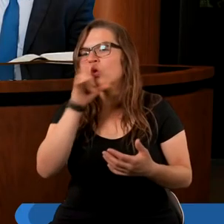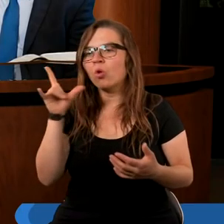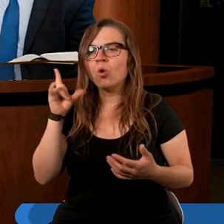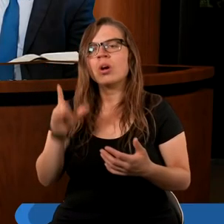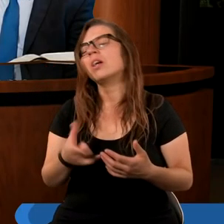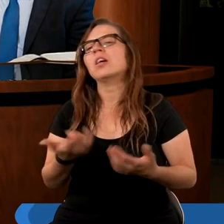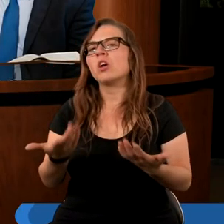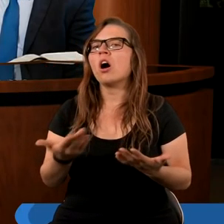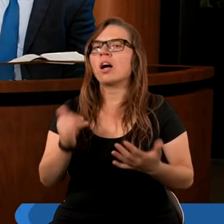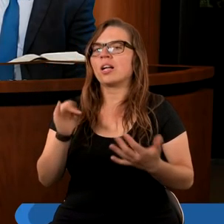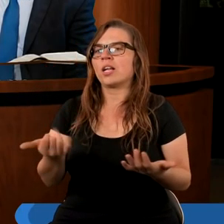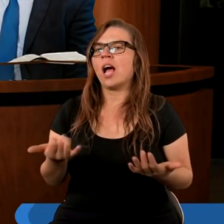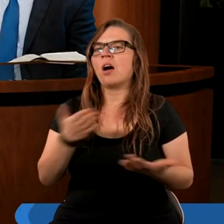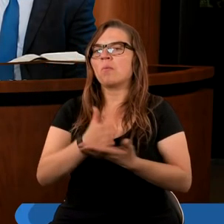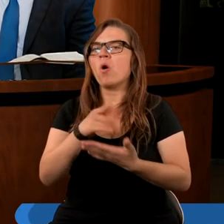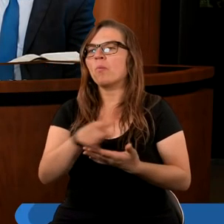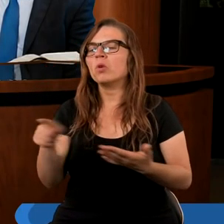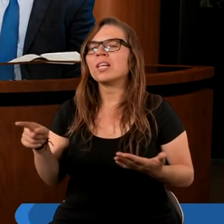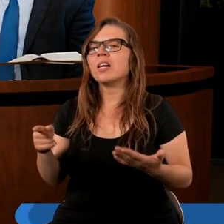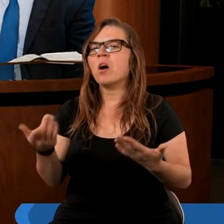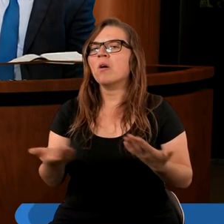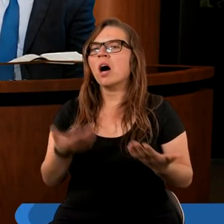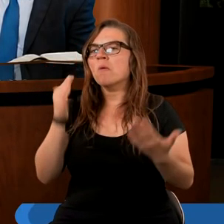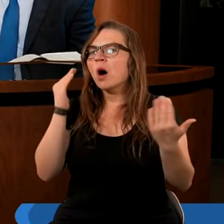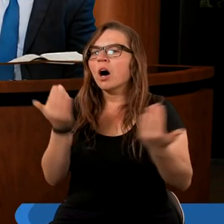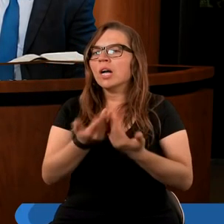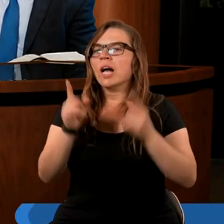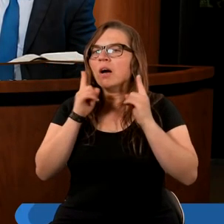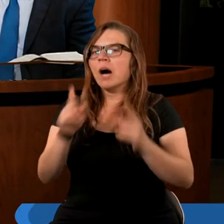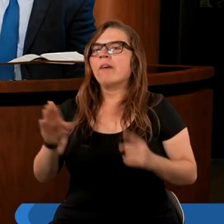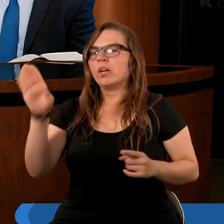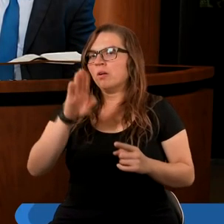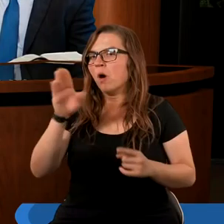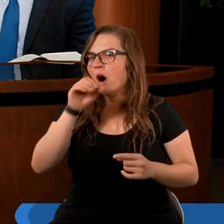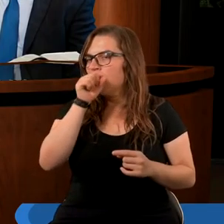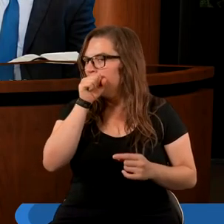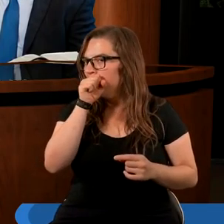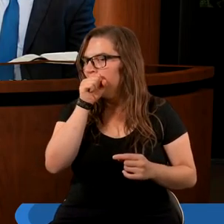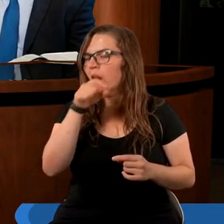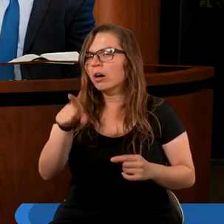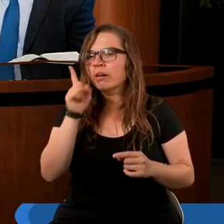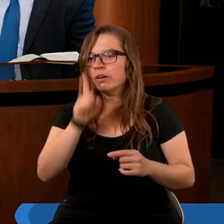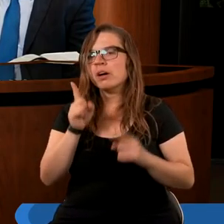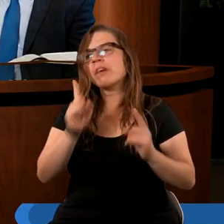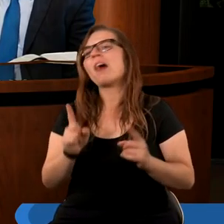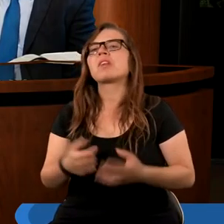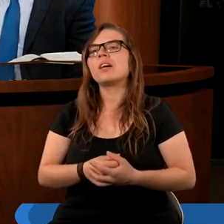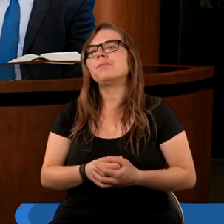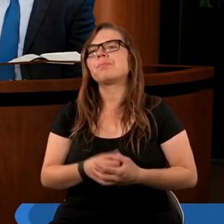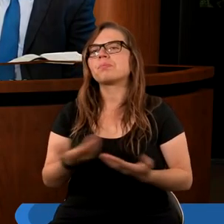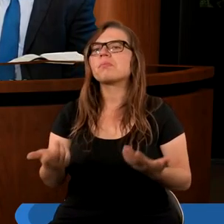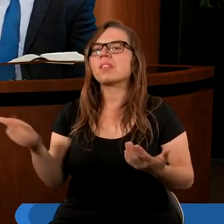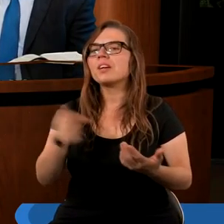lud, no to jak pomóc im poznać prawdy Boże, tą faktycznie prawdę? No trzeba